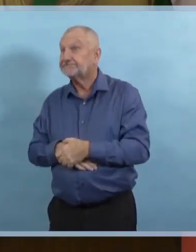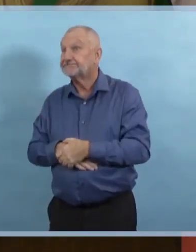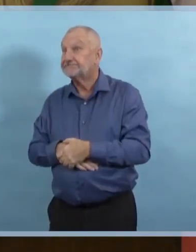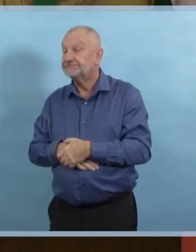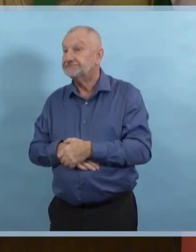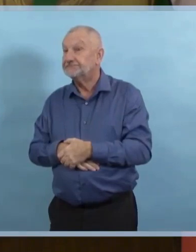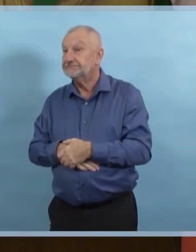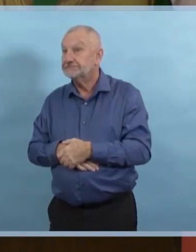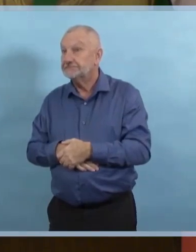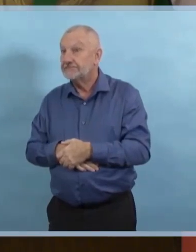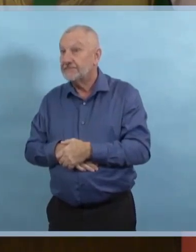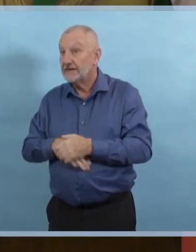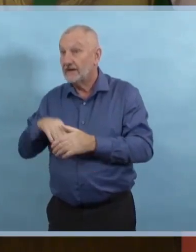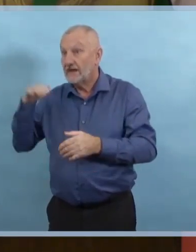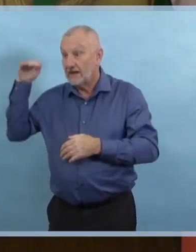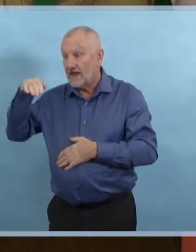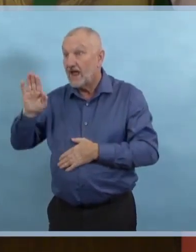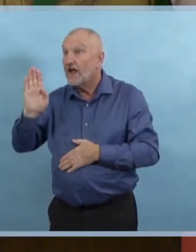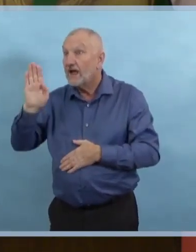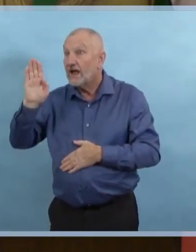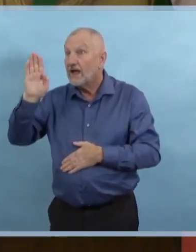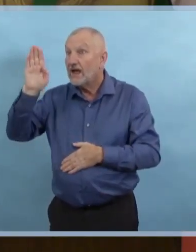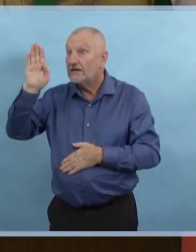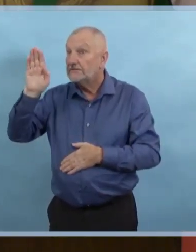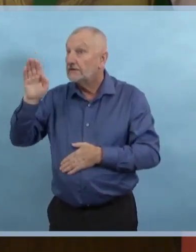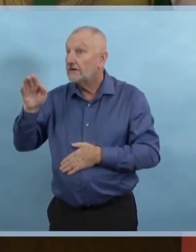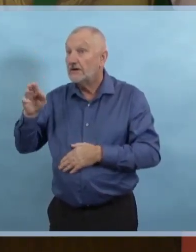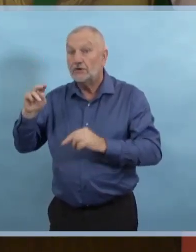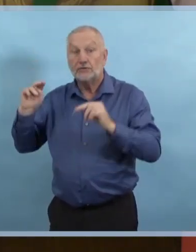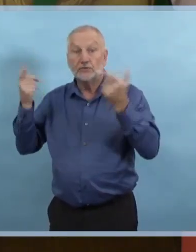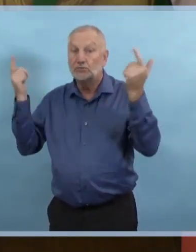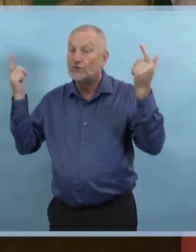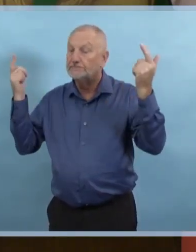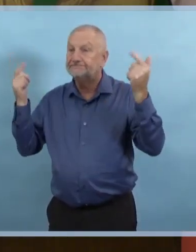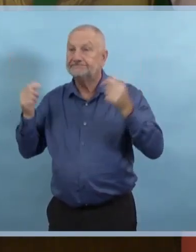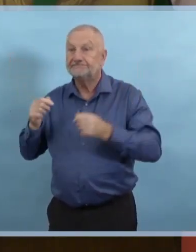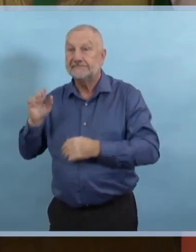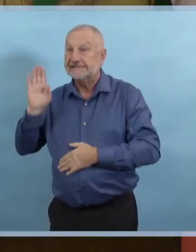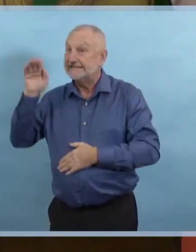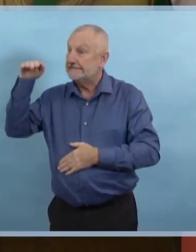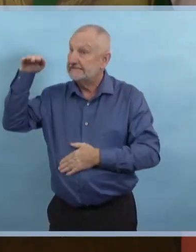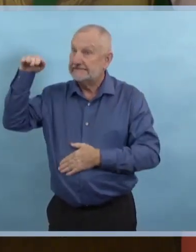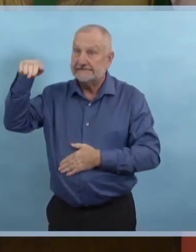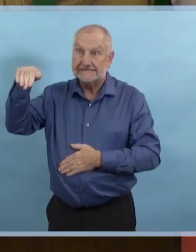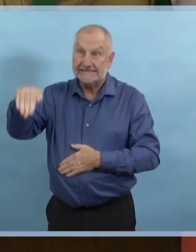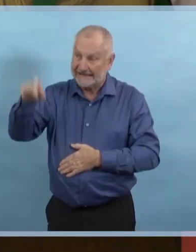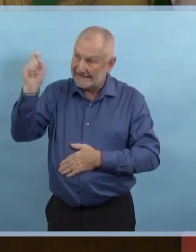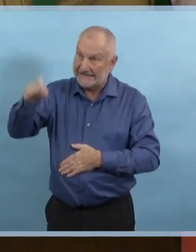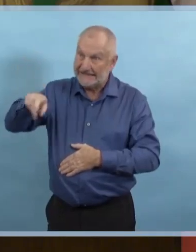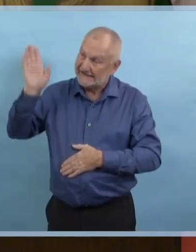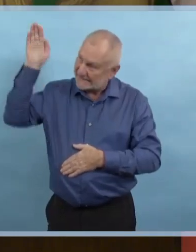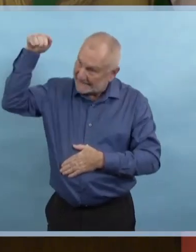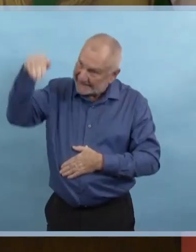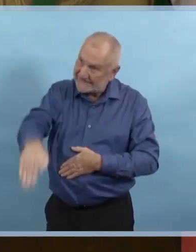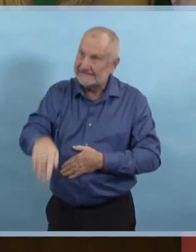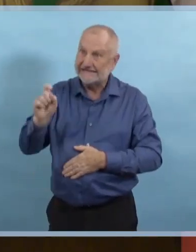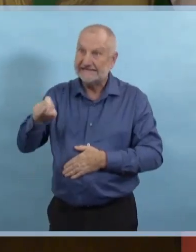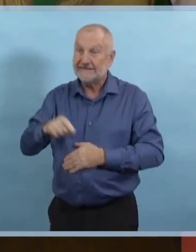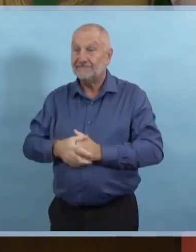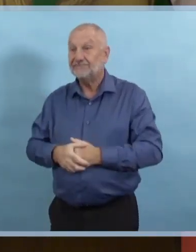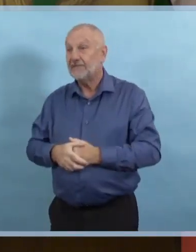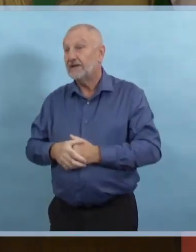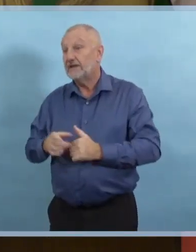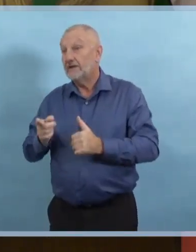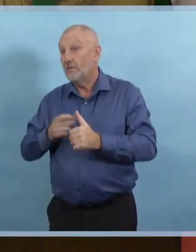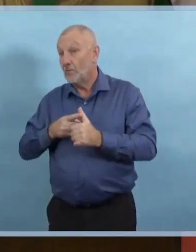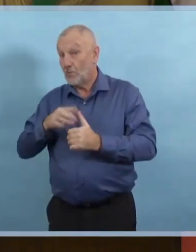Si nous regardons où nous étions lors de la première vague, nous pouvons voir que nous avons laissé le virus